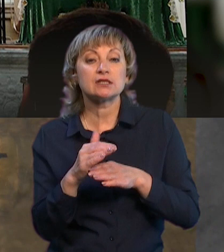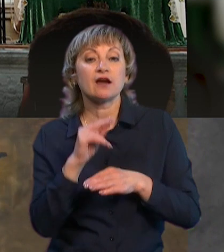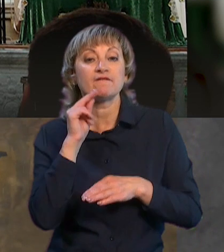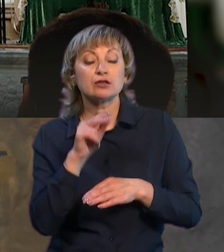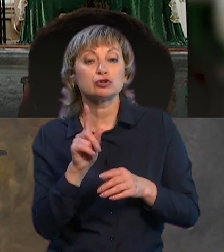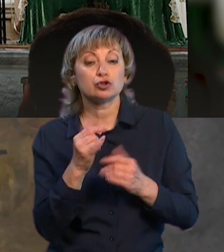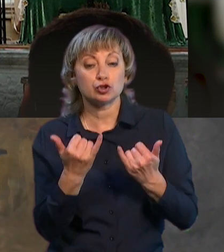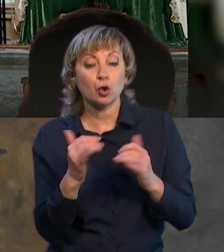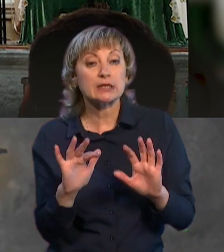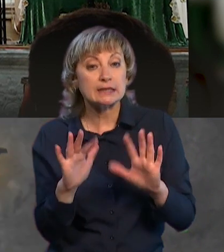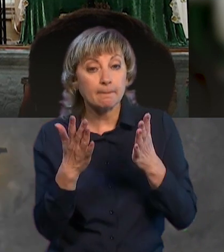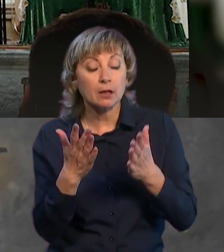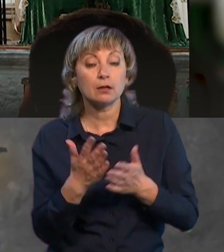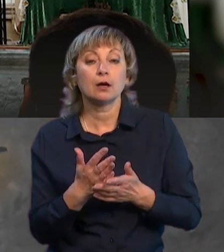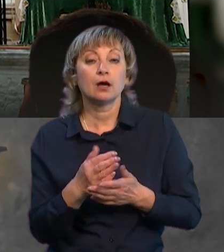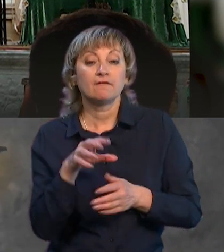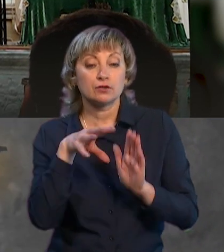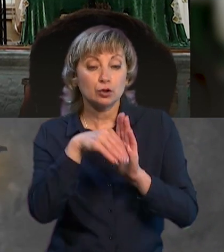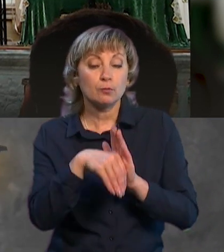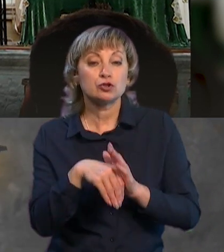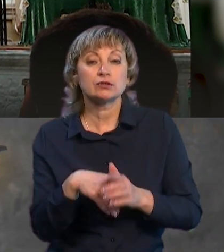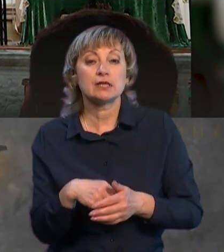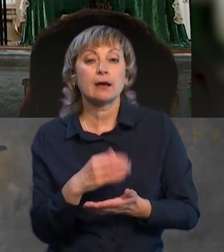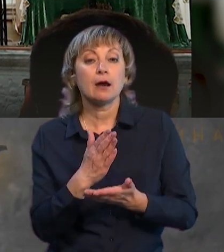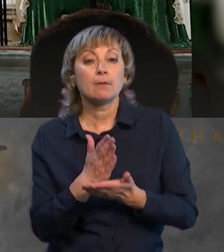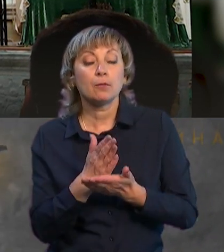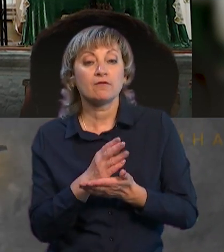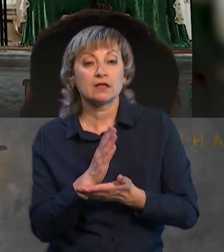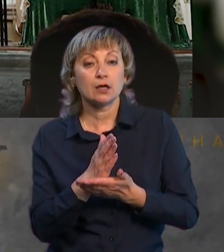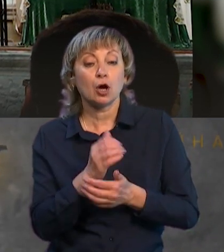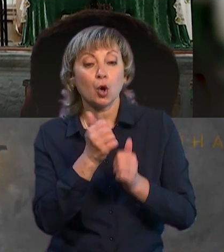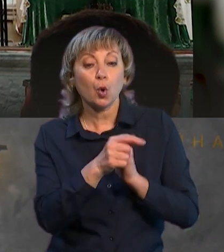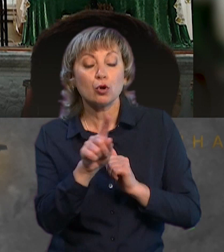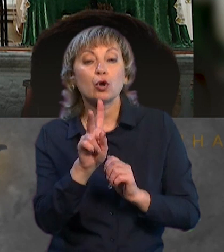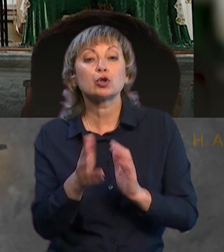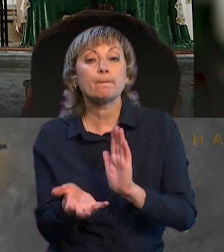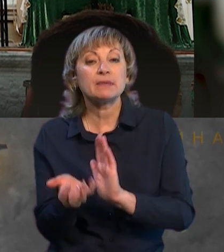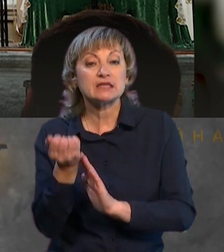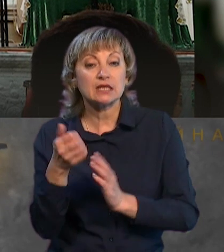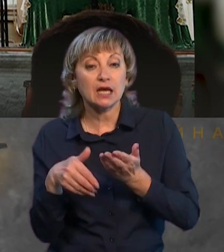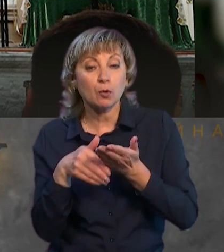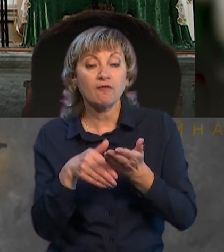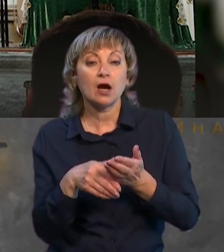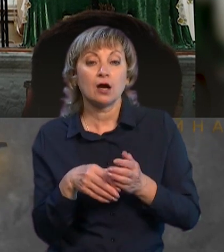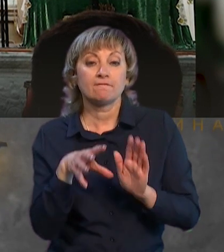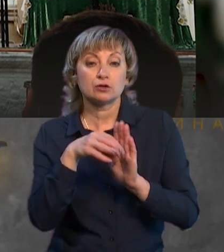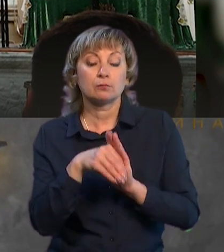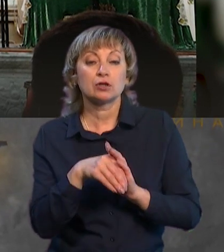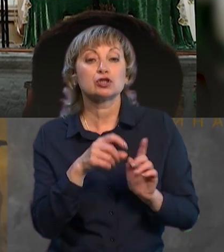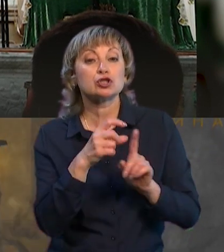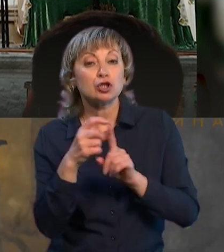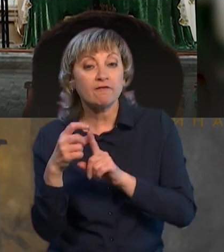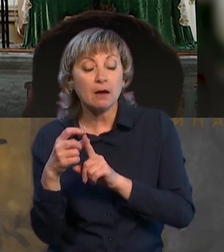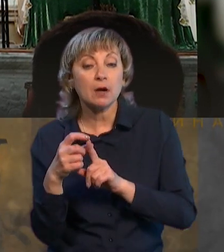сьогодні трапилося, в тому числі, має понести і кожен, хто підтримував, в тому числі і словами,